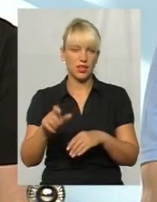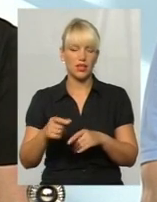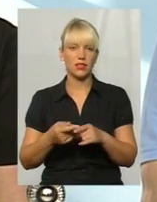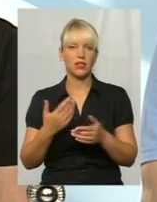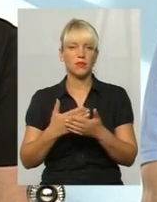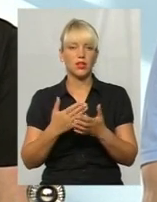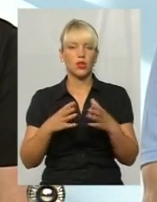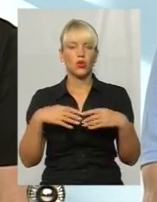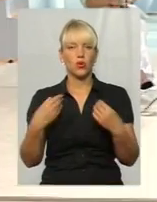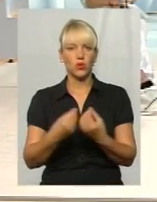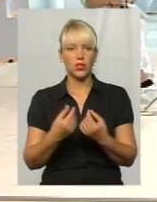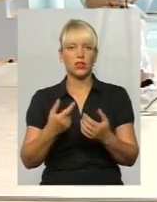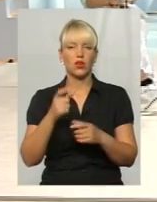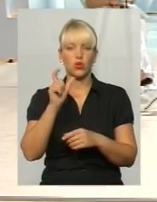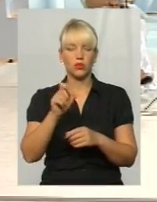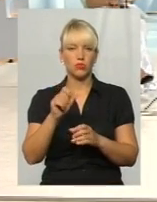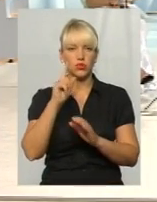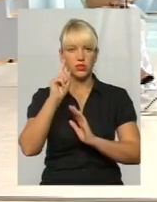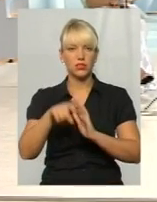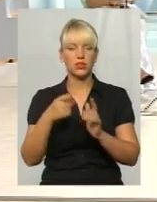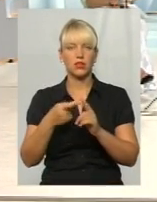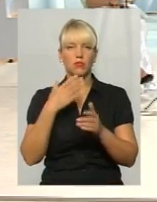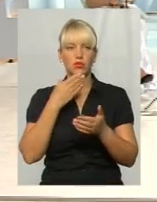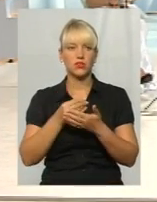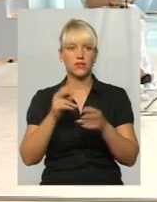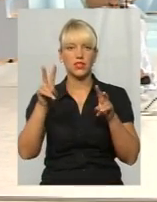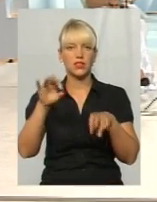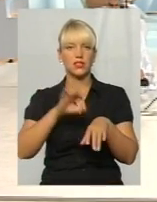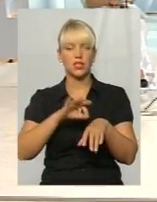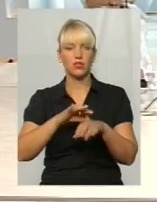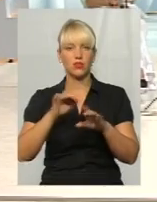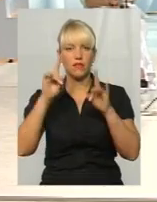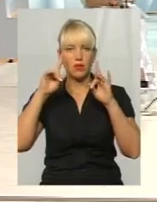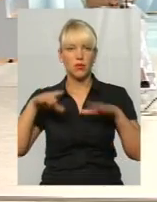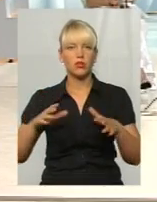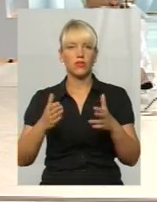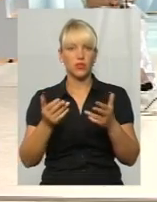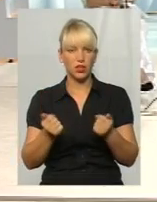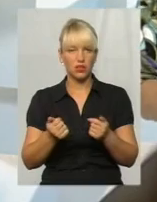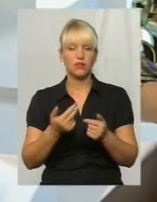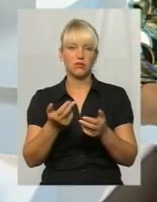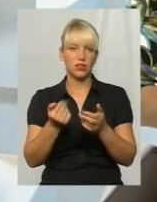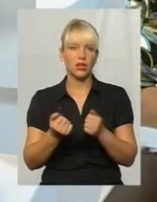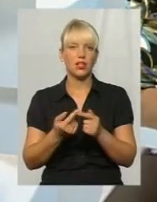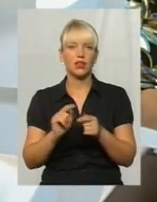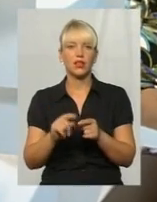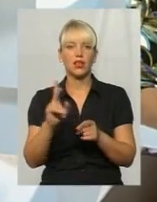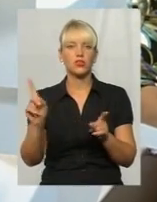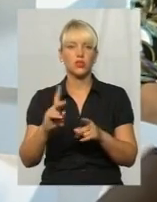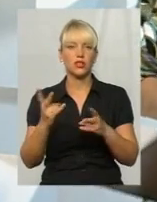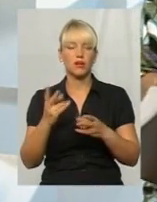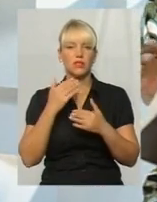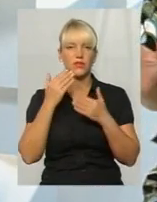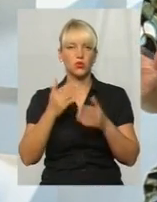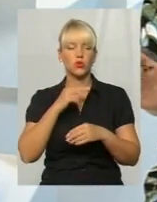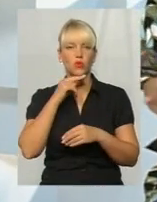Родинами. Тобто, людина може дізнатися про свій статус абсолютно випадково. На що варто звернути увагу?